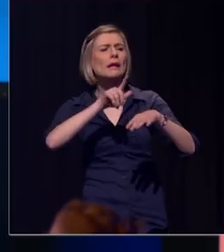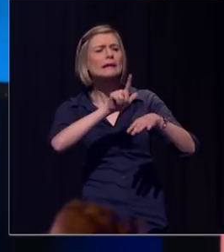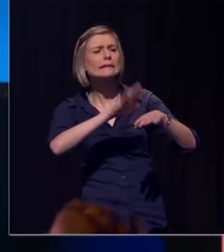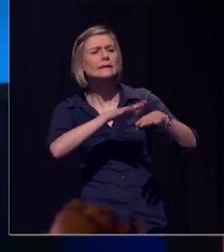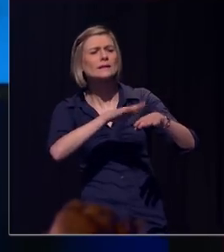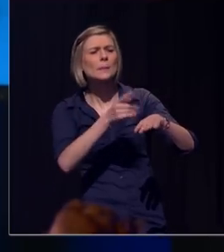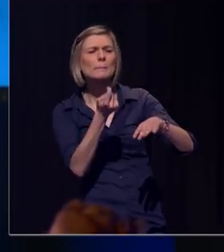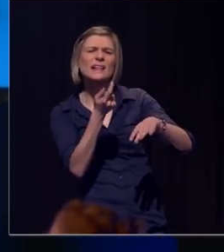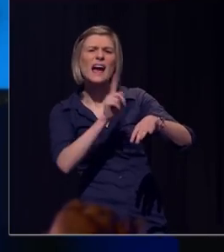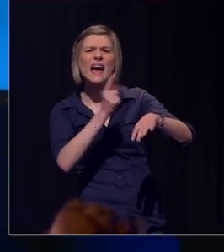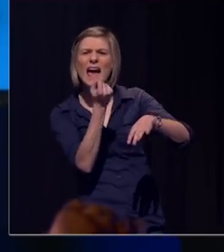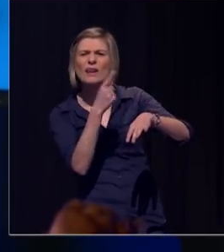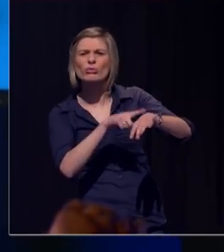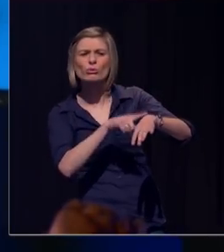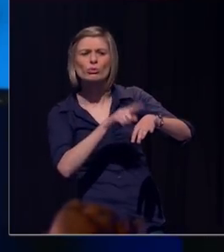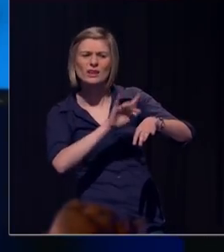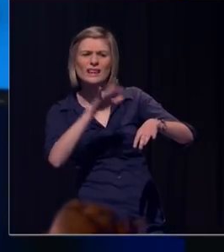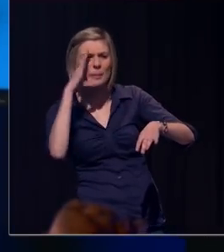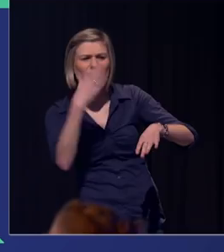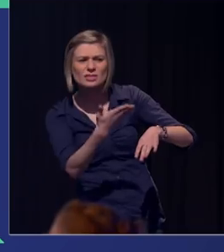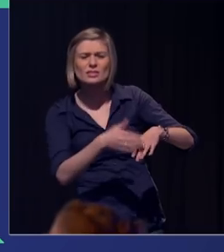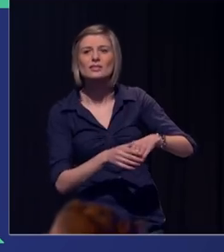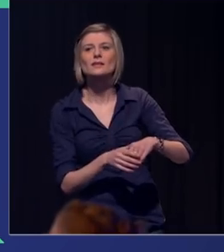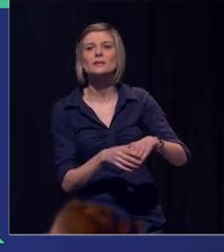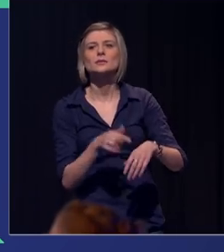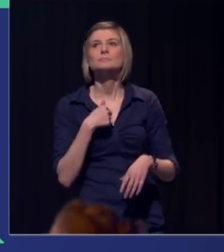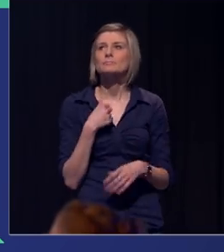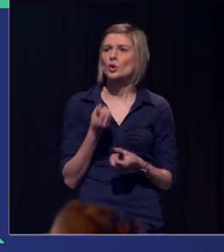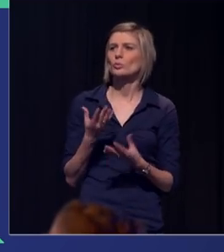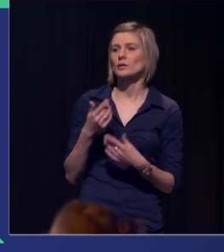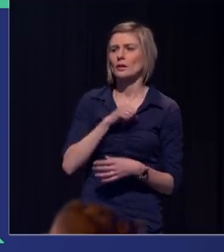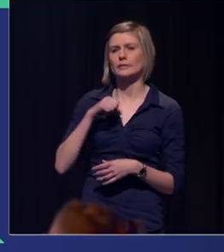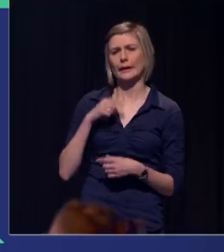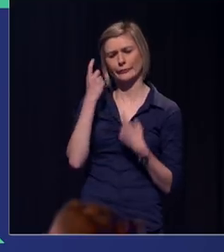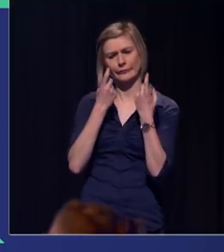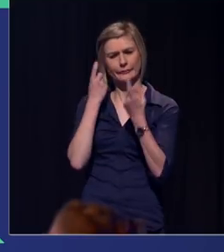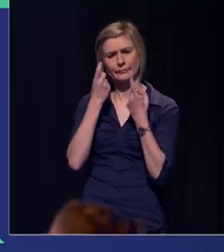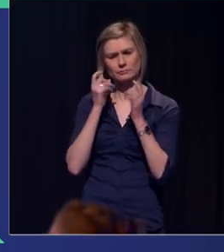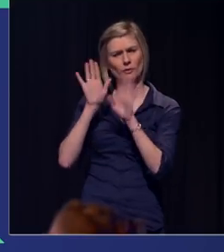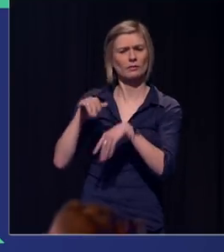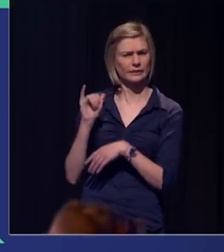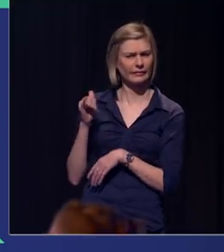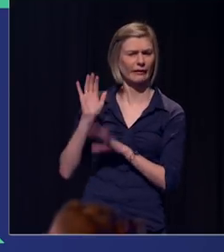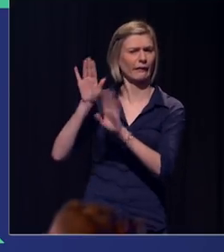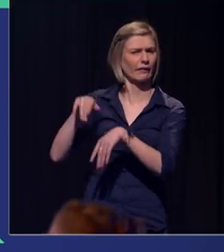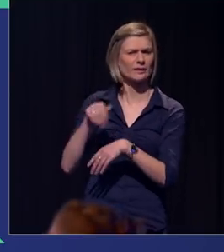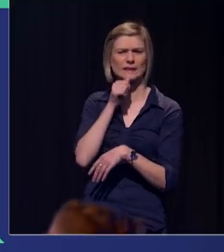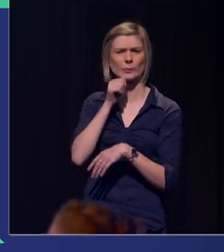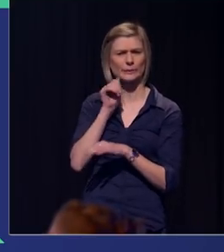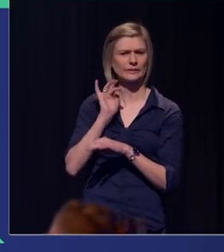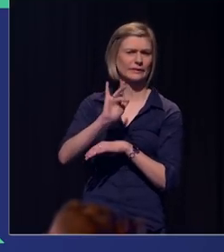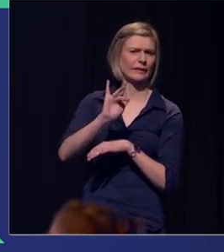bijna elf uur, bedtijd. Meestal zeg ik dan tegen mezelf, ja, ja, direct.